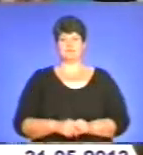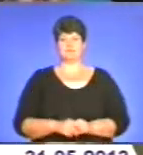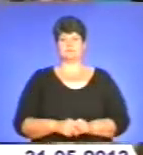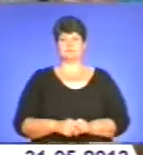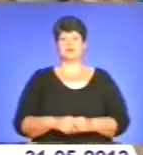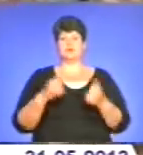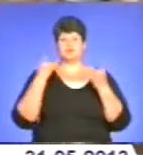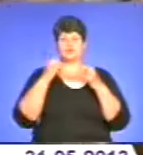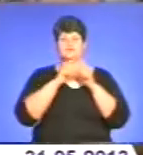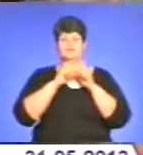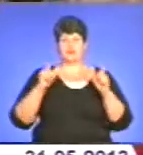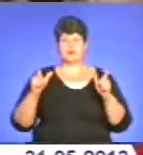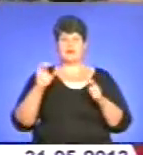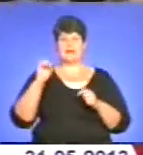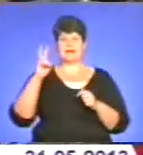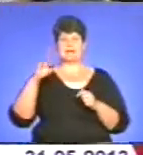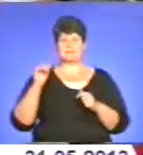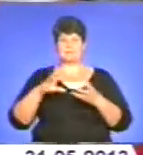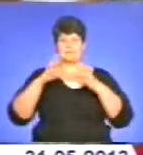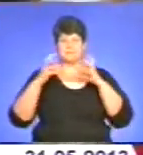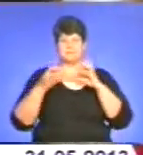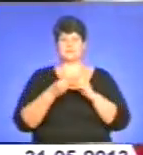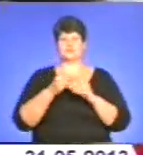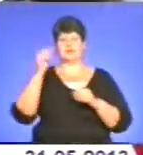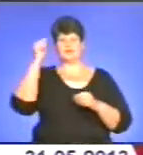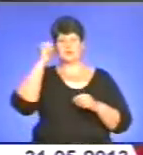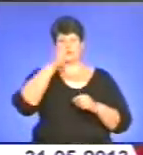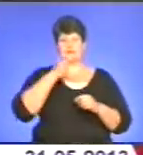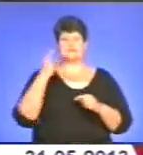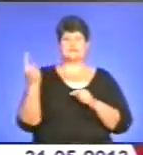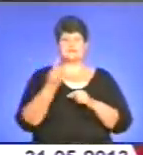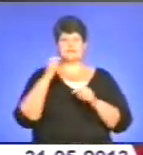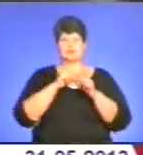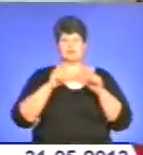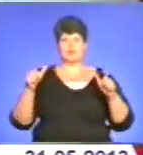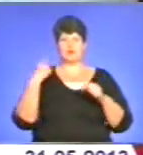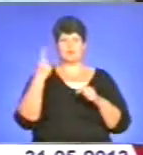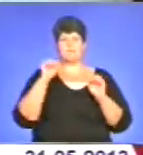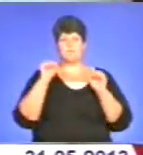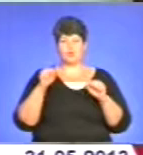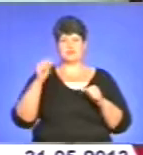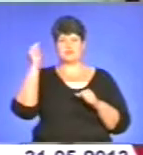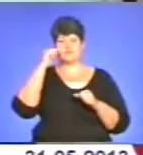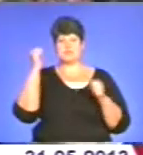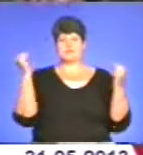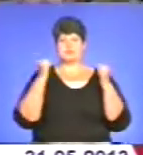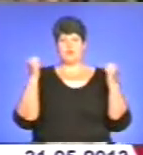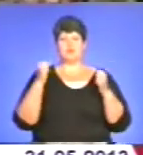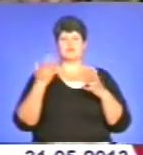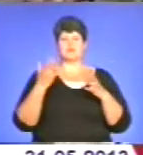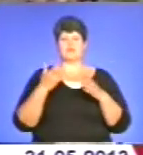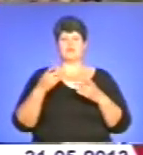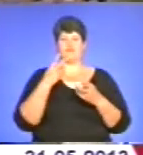Сьогодні у школі «Екстрім» підбивають підсумки навчального року. Це єдина школа в області, де можна навчитися зимових видів спорту –